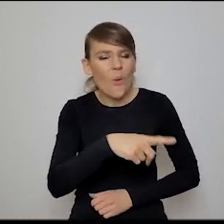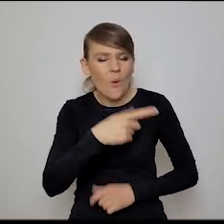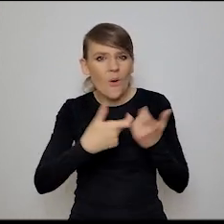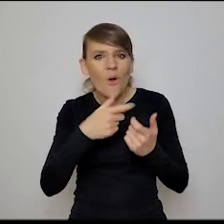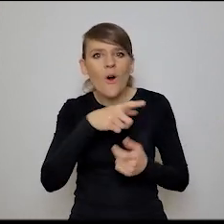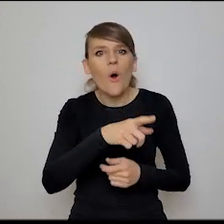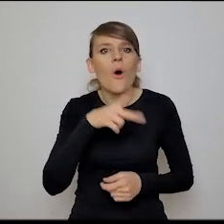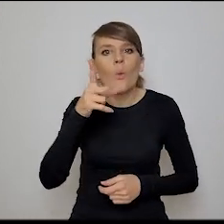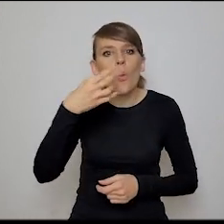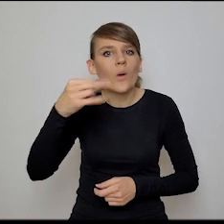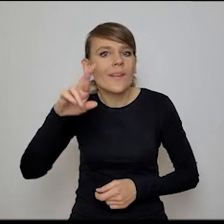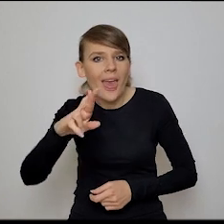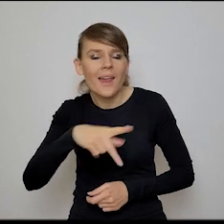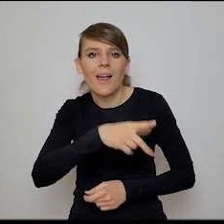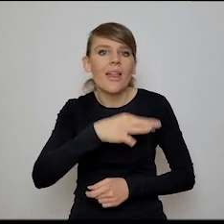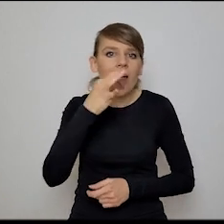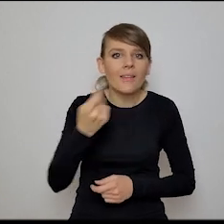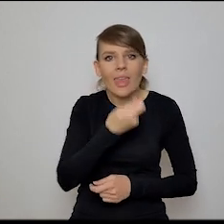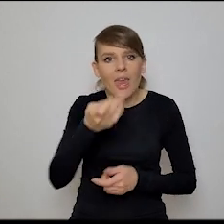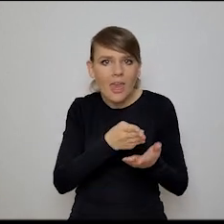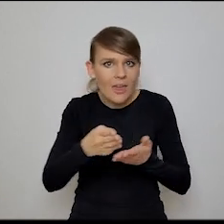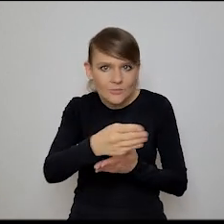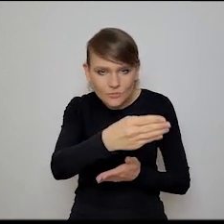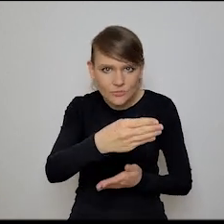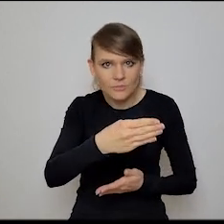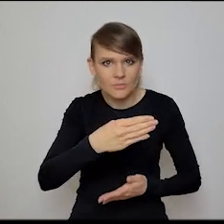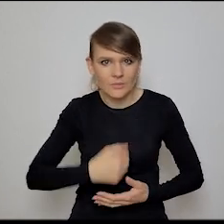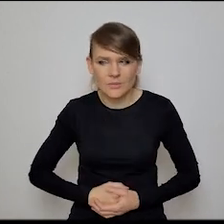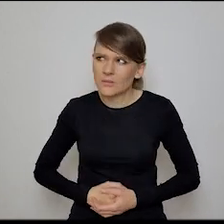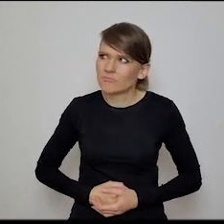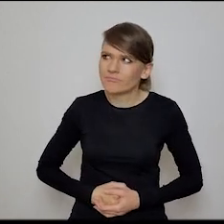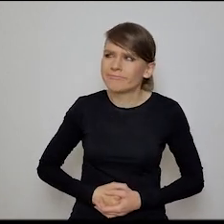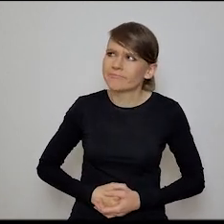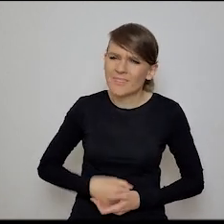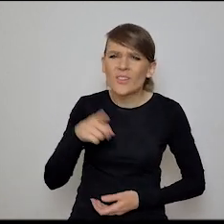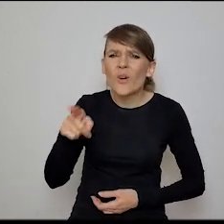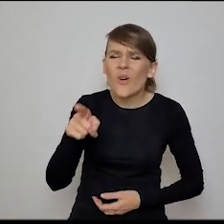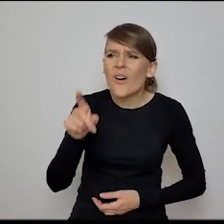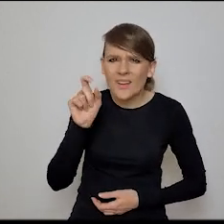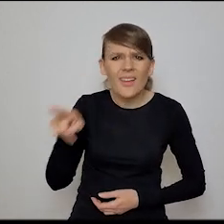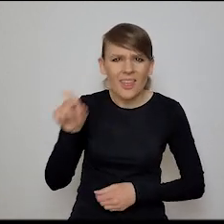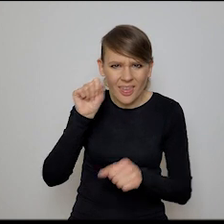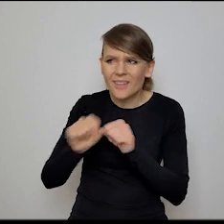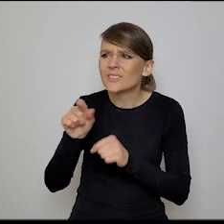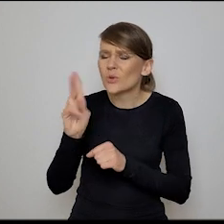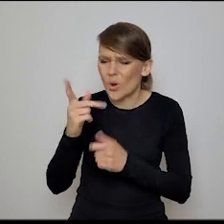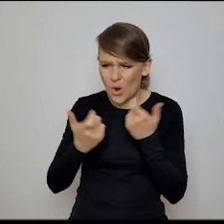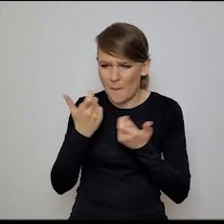tak zwydajnościować. Wiesz co, robi to, kto tam to robi? Nawet robi to